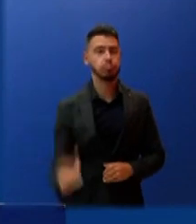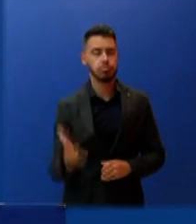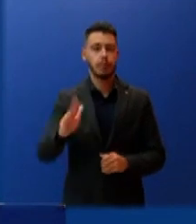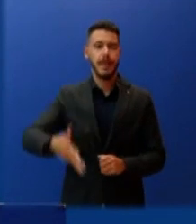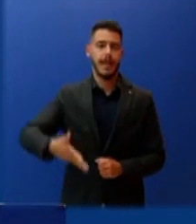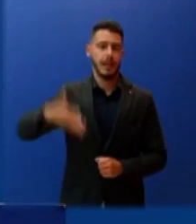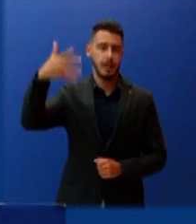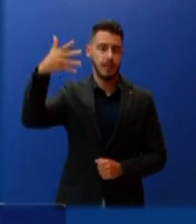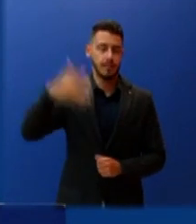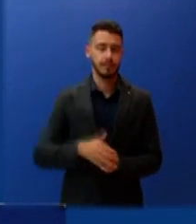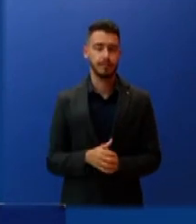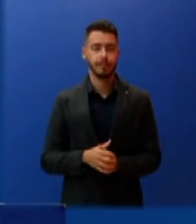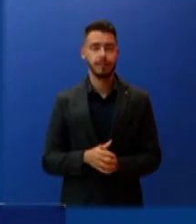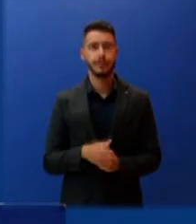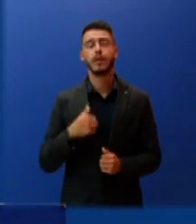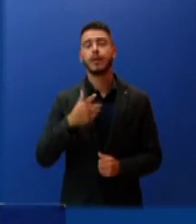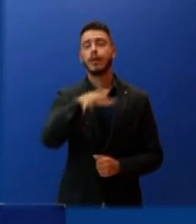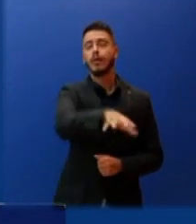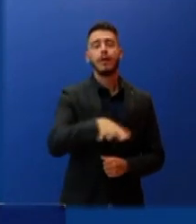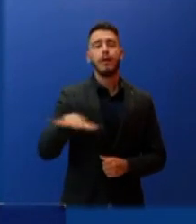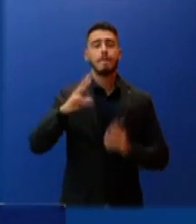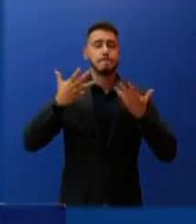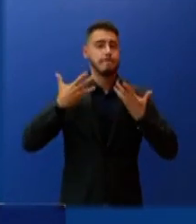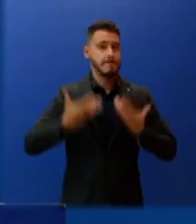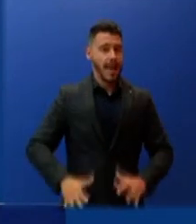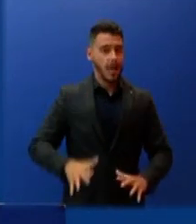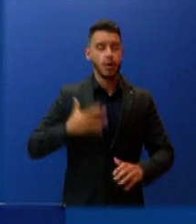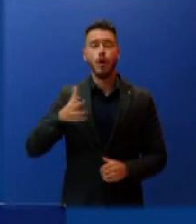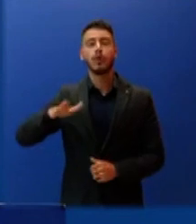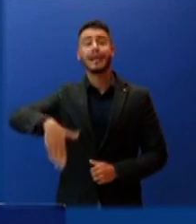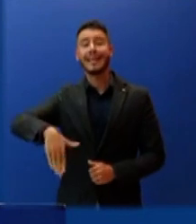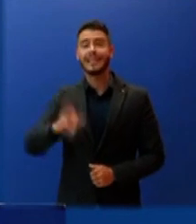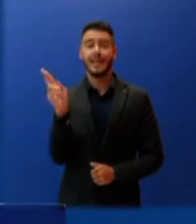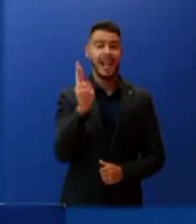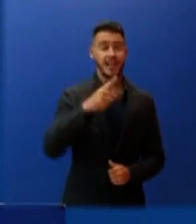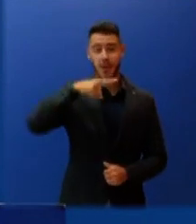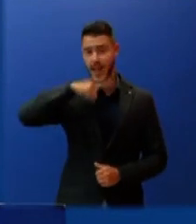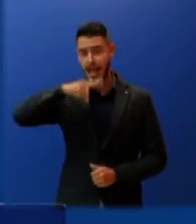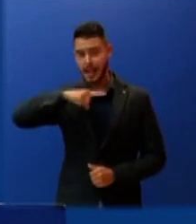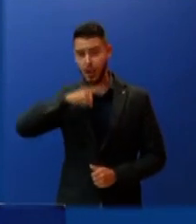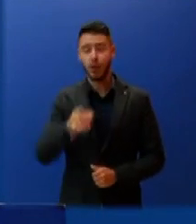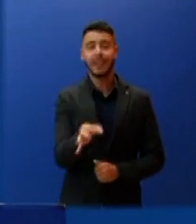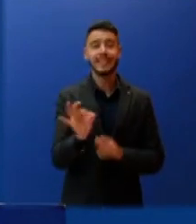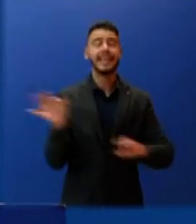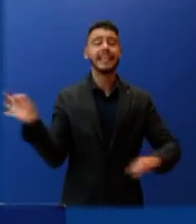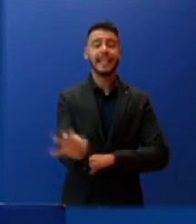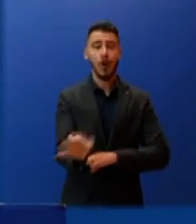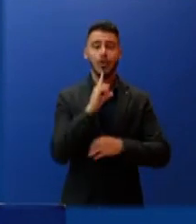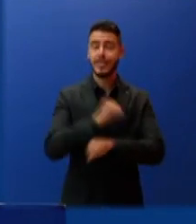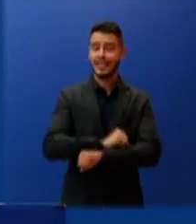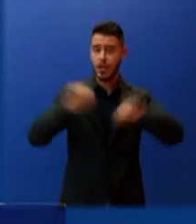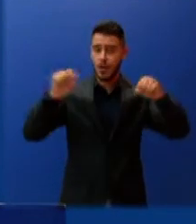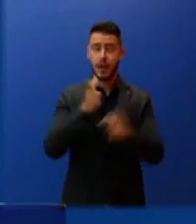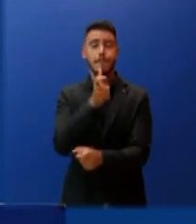κρουσμάτων παρουσιάστηκε στις περιφερειακές ενότητες Μυκόνου, Ρεφίμνου και Ιρακλείου, καθώς και στους Δήμους Ήου, Θήρας και Πάρου.